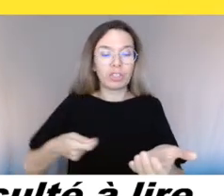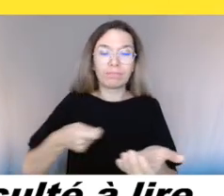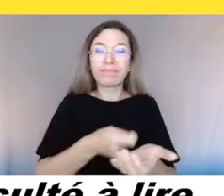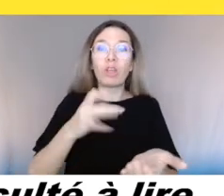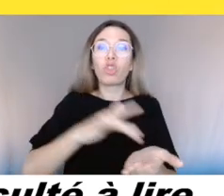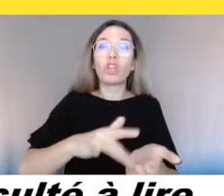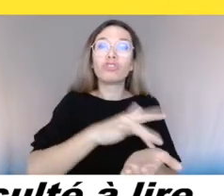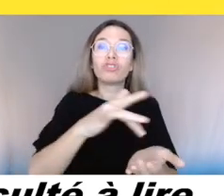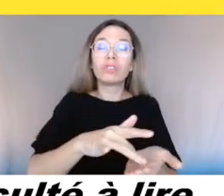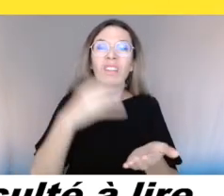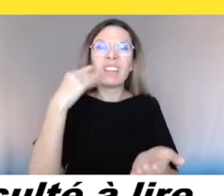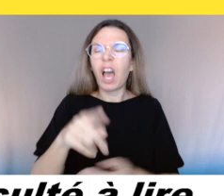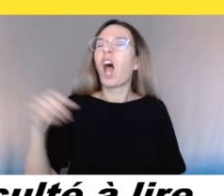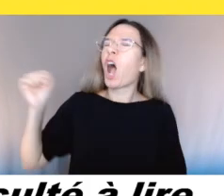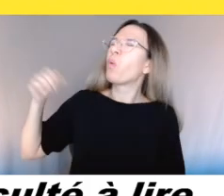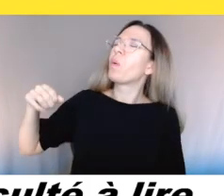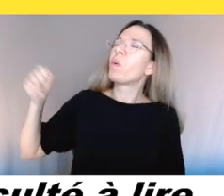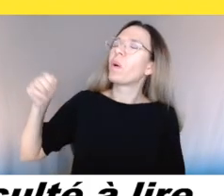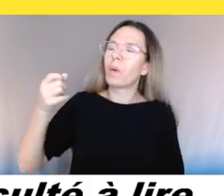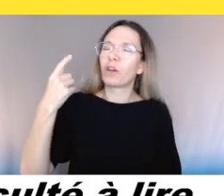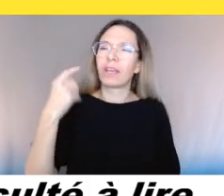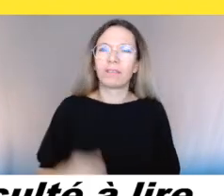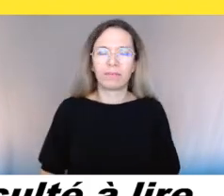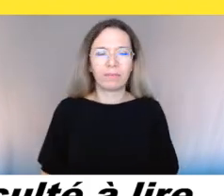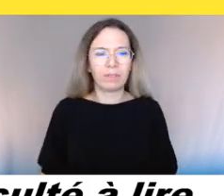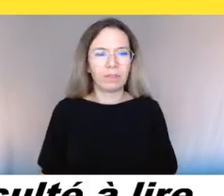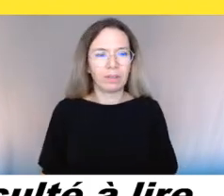En tout cas, c'est ça. gueule, elle a reçu tout.